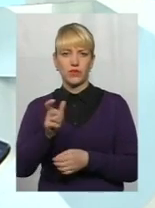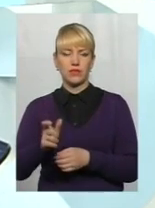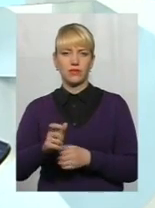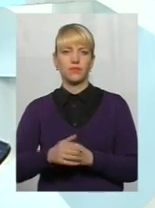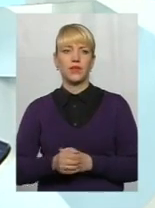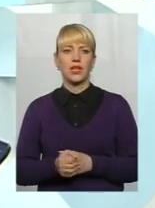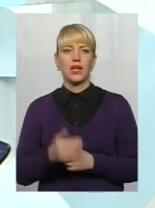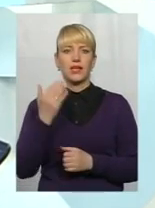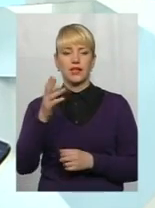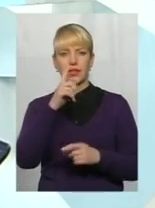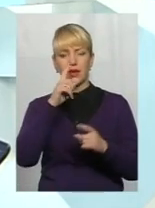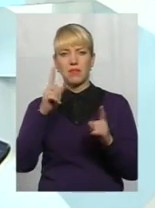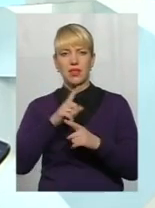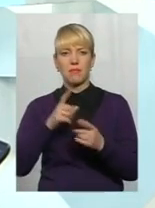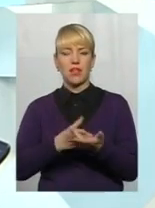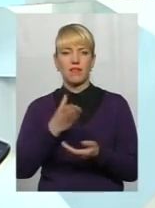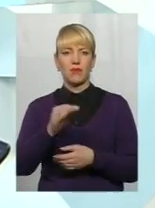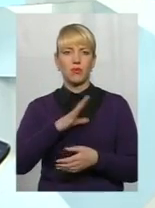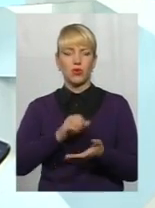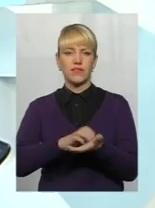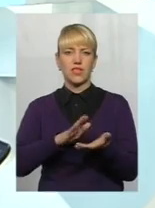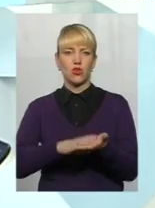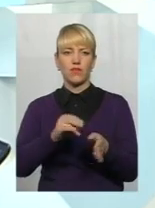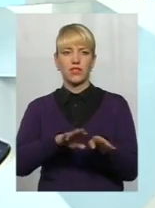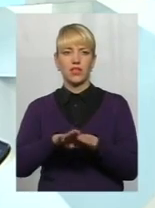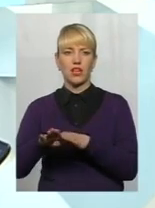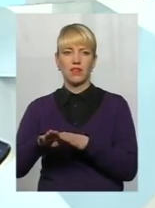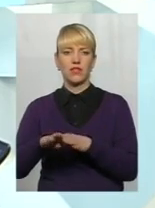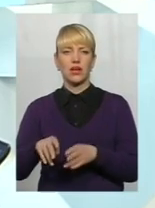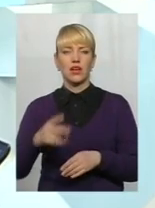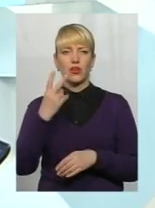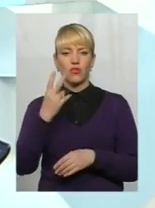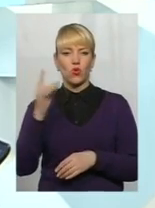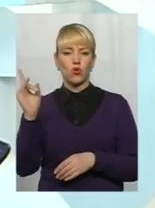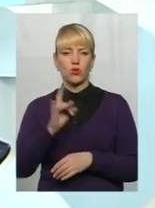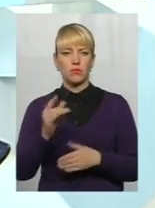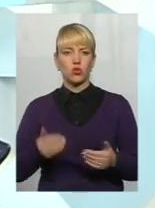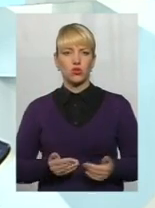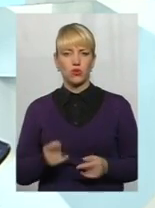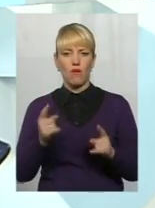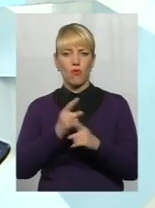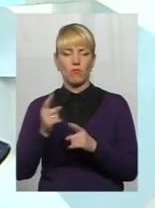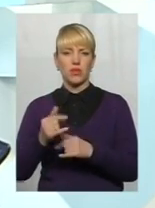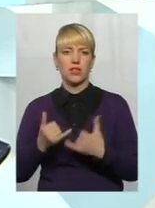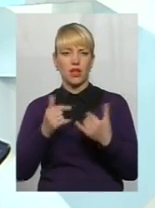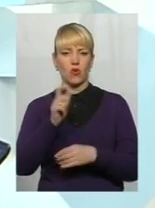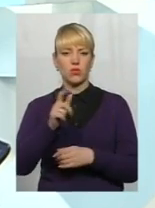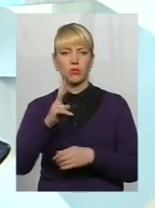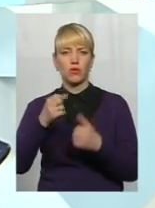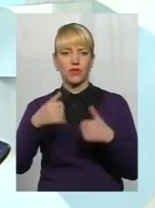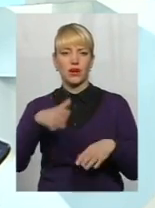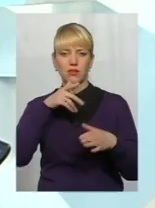їхня мінімальна виплата була встановлена на рівні двох розмірів прожиткового мінімуму для осіб, які втратили